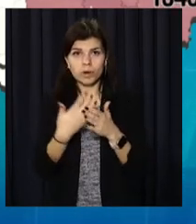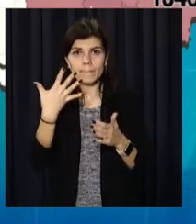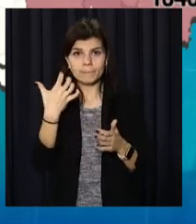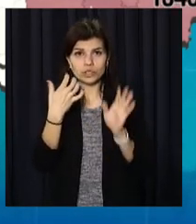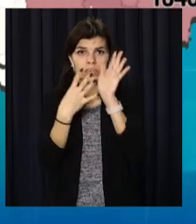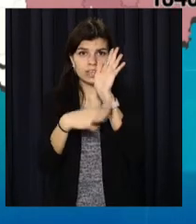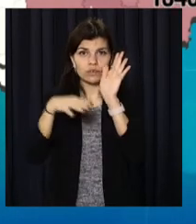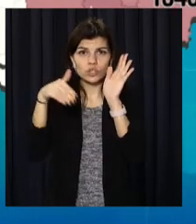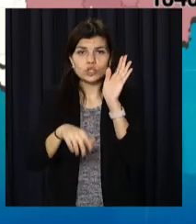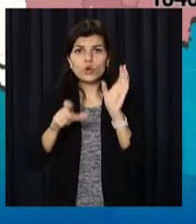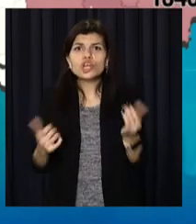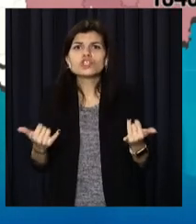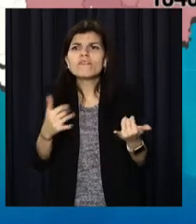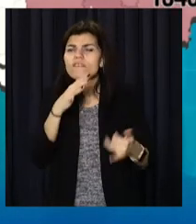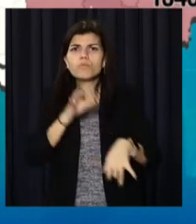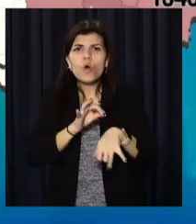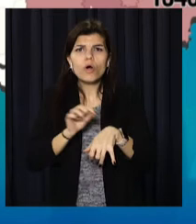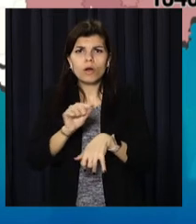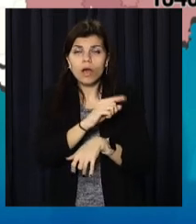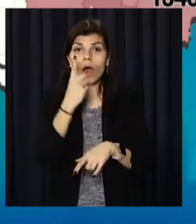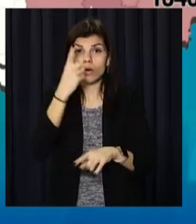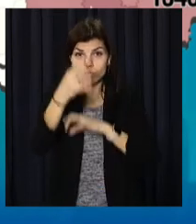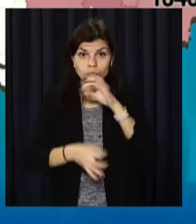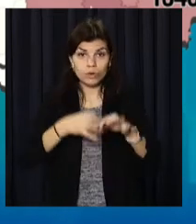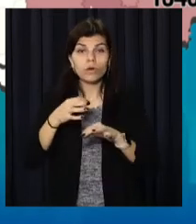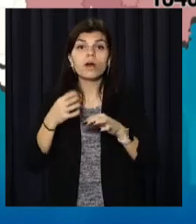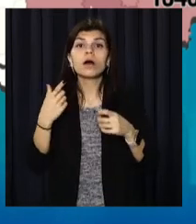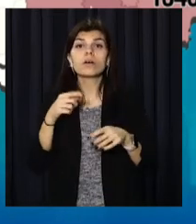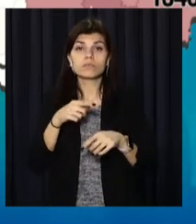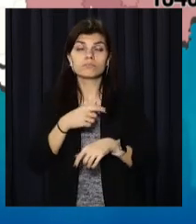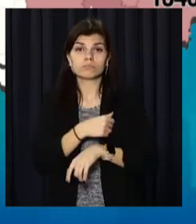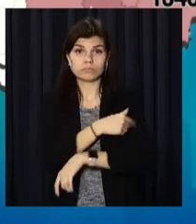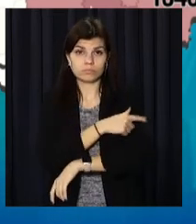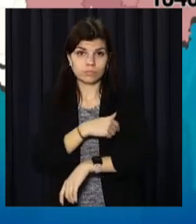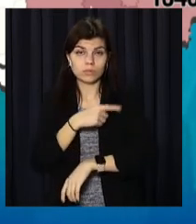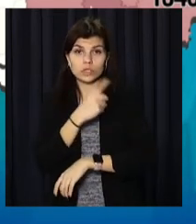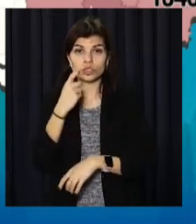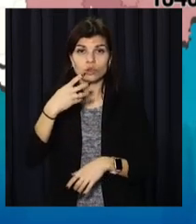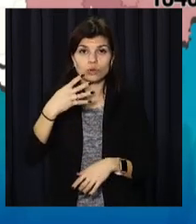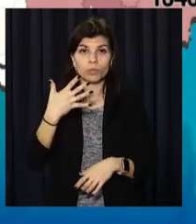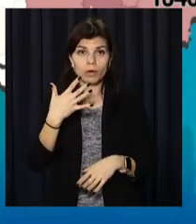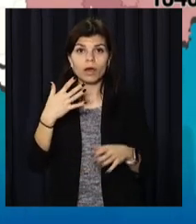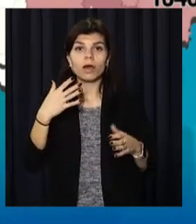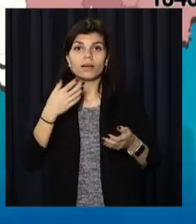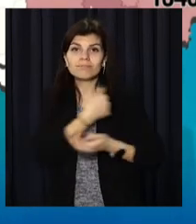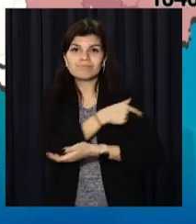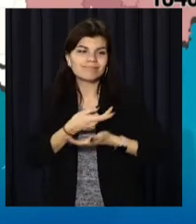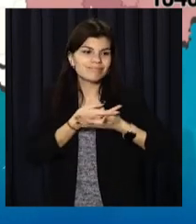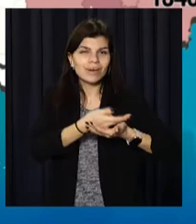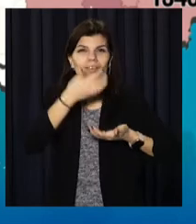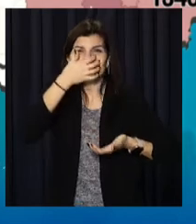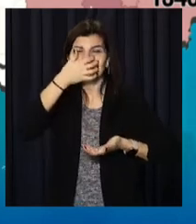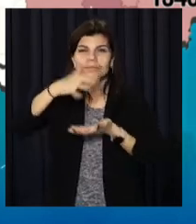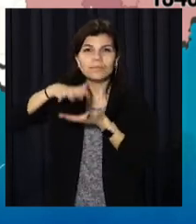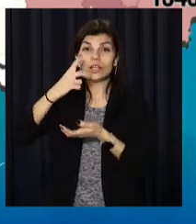590 тисяч українців. На добу стаціонари, де їх лікують, використовують 145 тонн кисню. Протягом двох